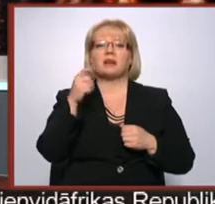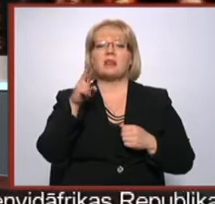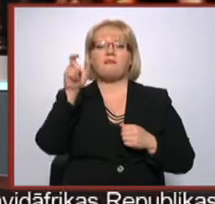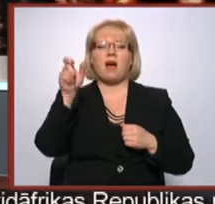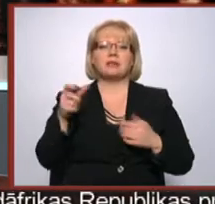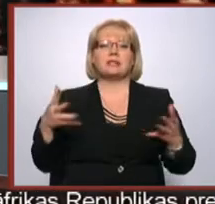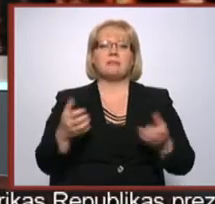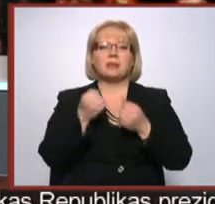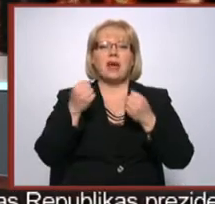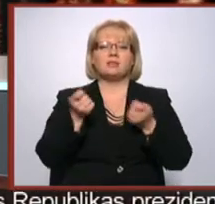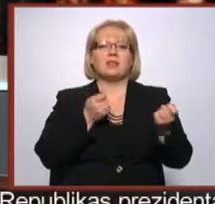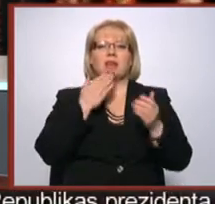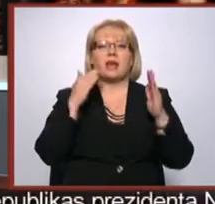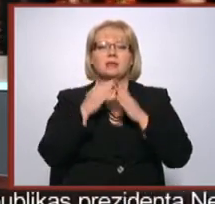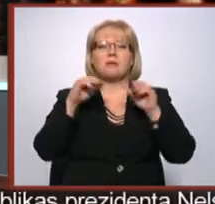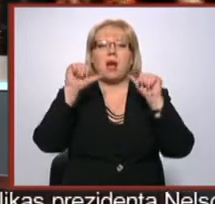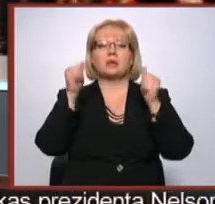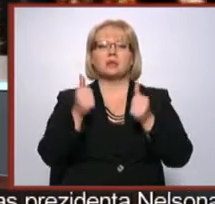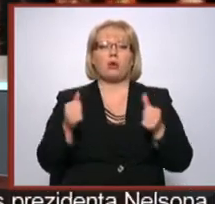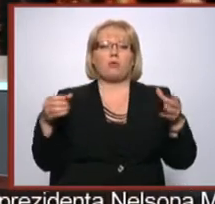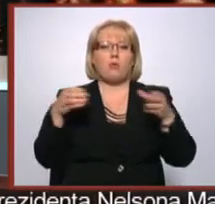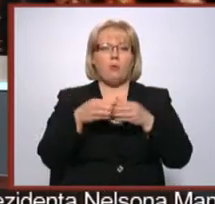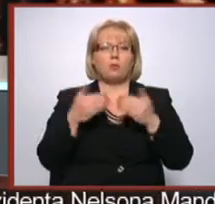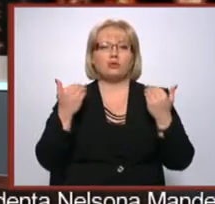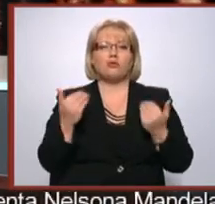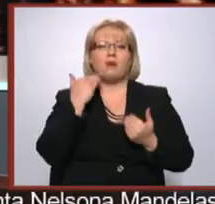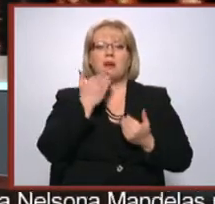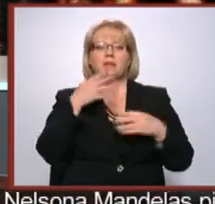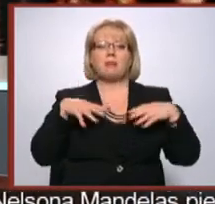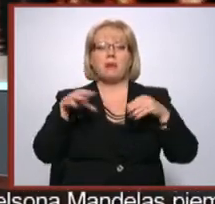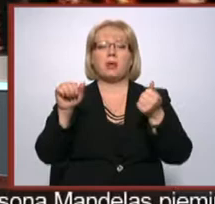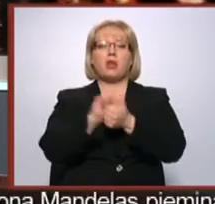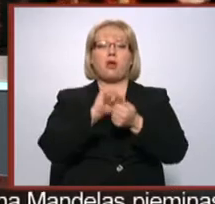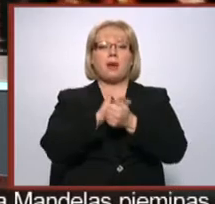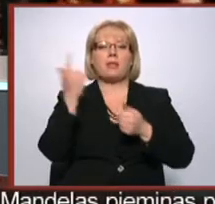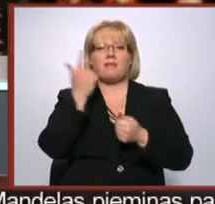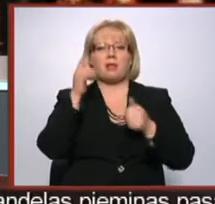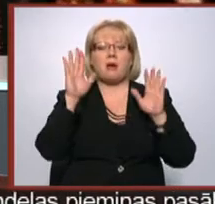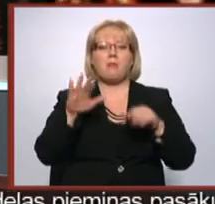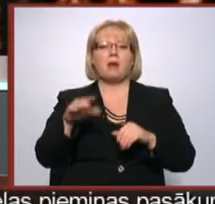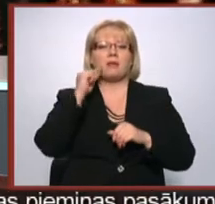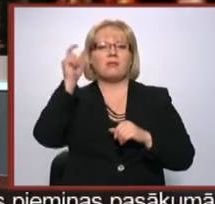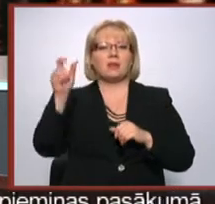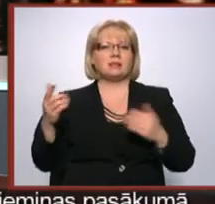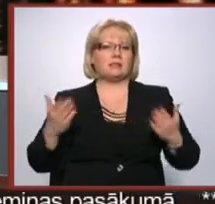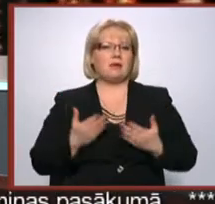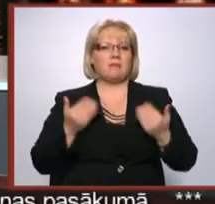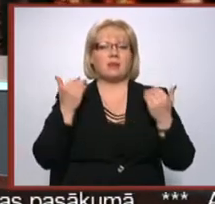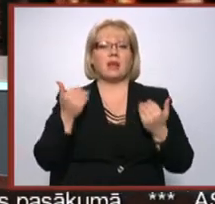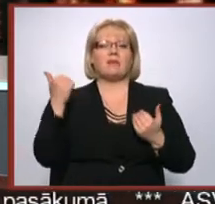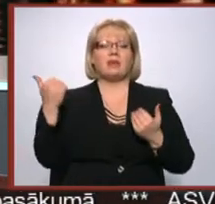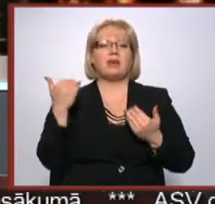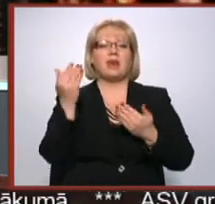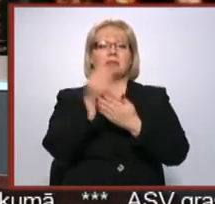dibinājas un vadīsie reizinknes mākslinieku kopu. Šovasar tika pabeigta dokumentālā filma par Varslavānu dzīvi, bet tagad viņa